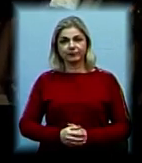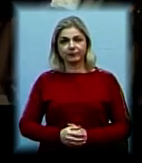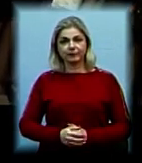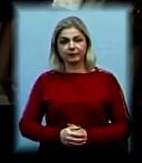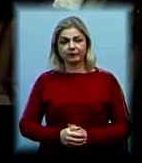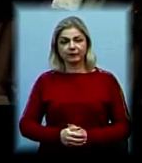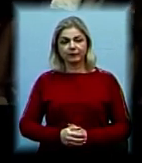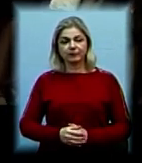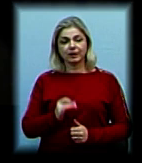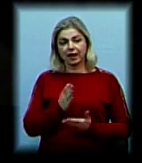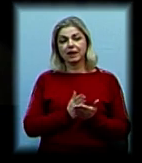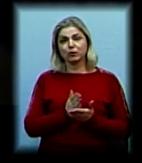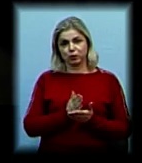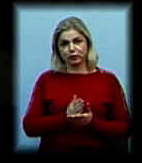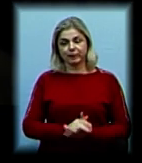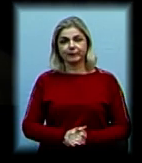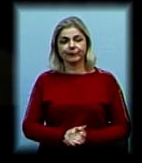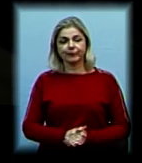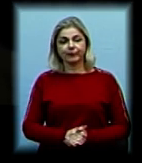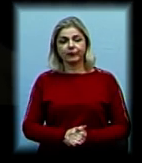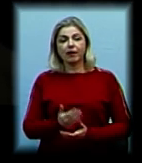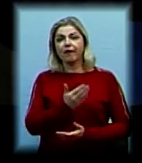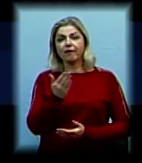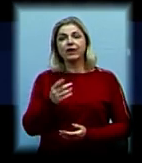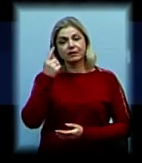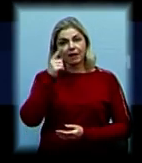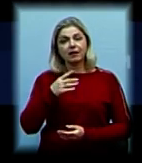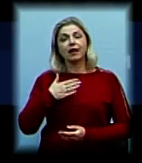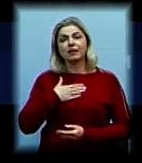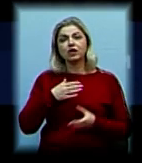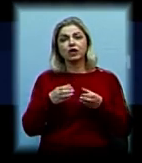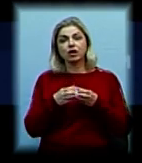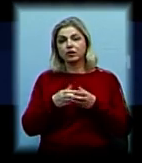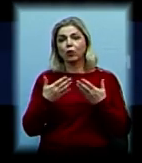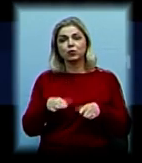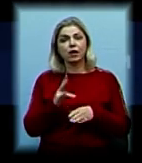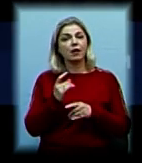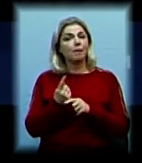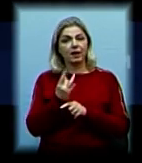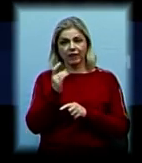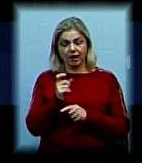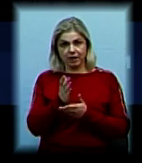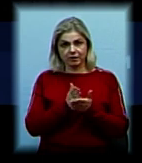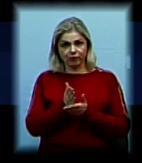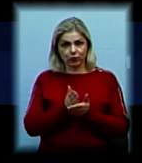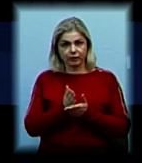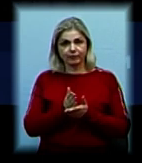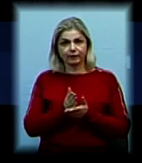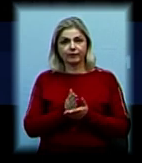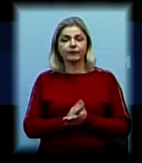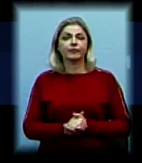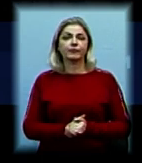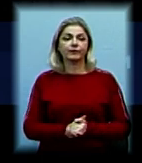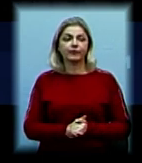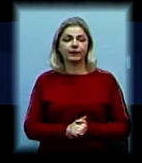Ну, несли службу. Та ви знаєте, наша частина вже не перший раз виконує там поставління нами задачі службово-бойової